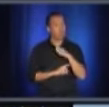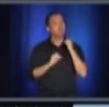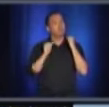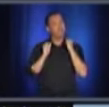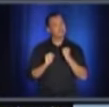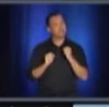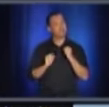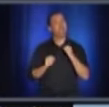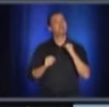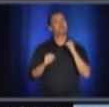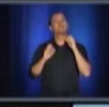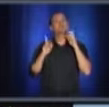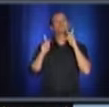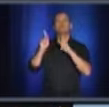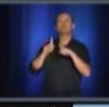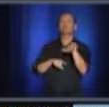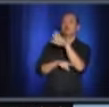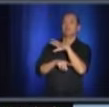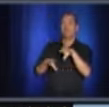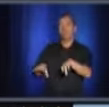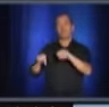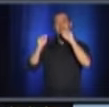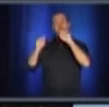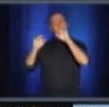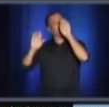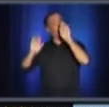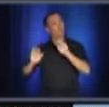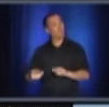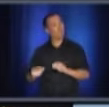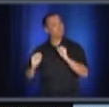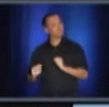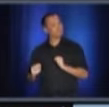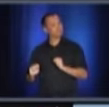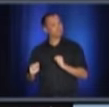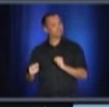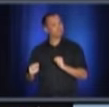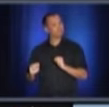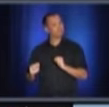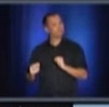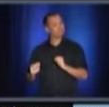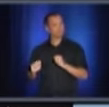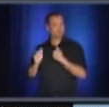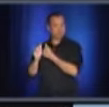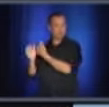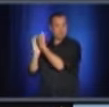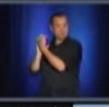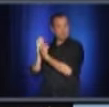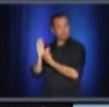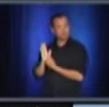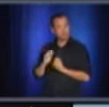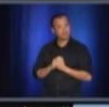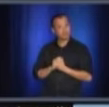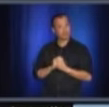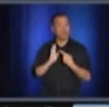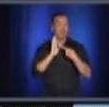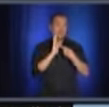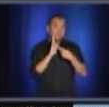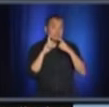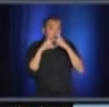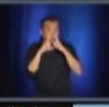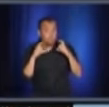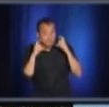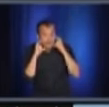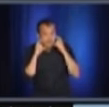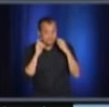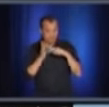cas. Et on l'a vu. Et si on se donne ça comme objectif, l'exemple de porter le masque, de dire que c'est